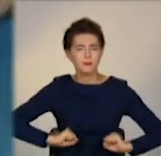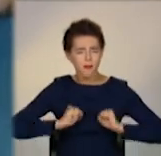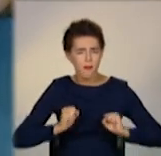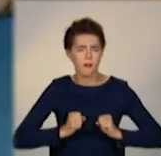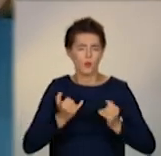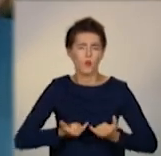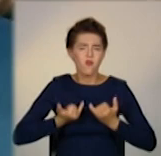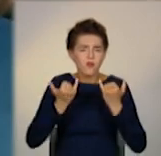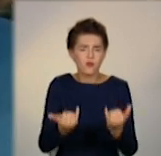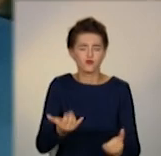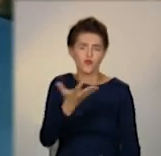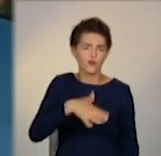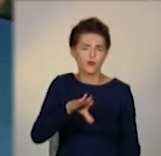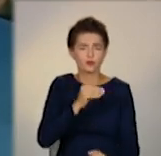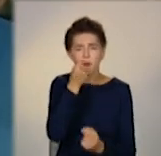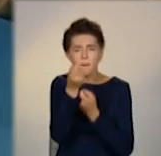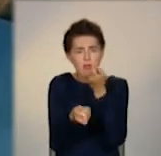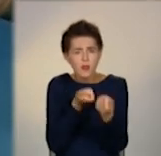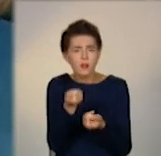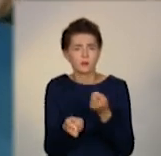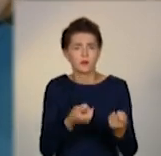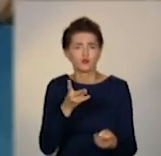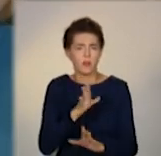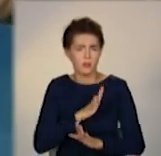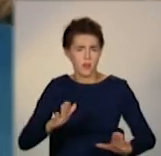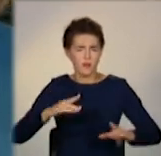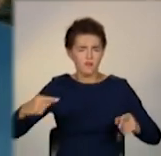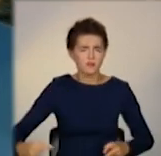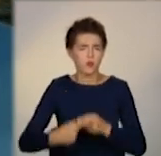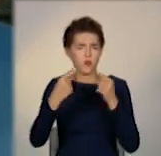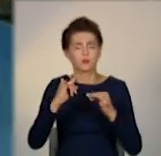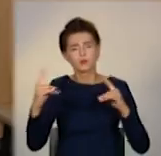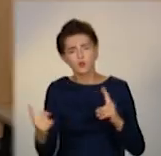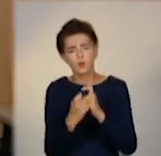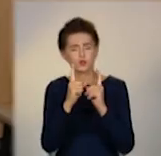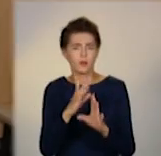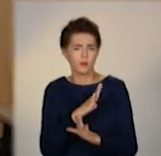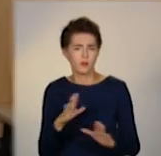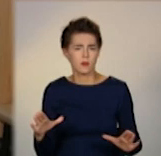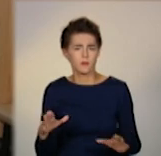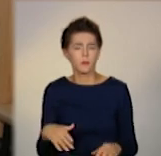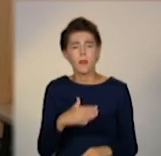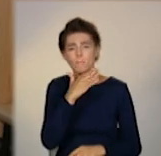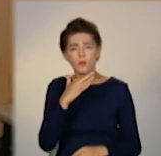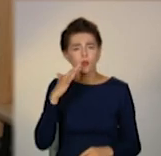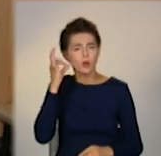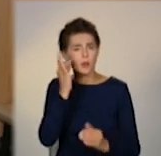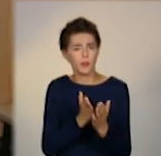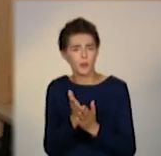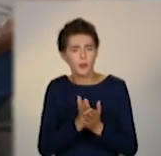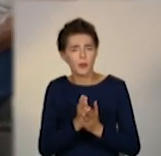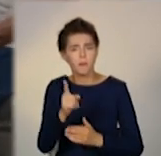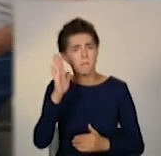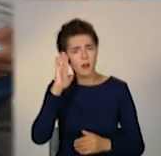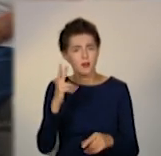у всіх мілочах і не вступати з пацієнтами в конфліктні ситуації. Багато років пан Анатолій тричі на